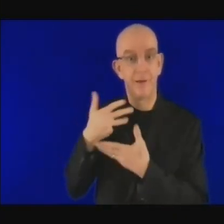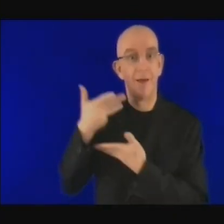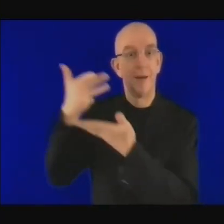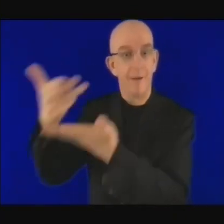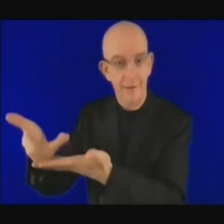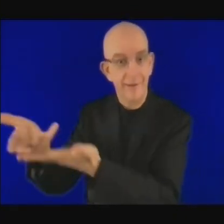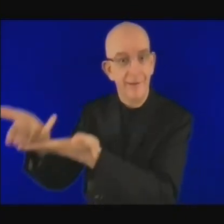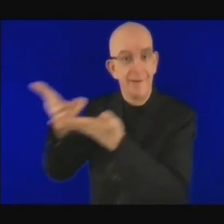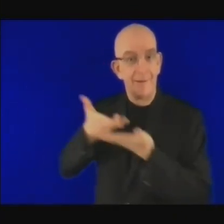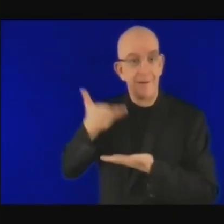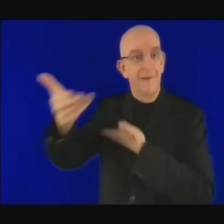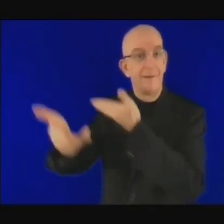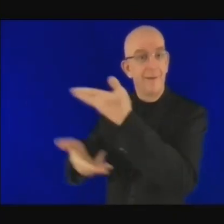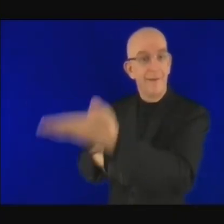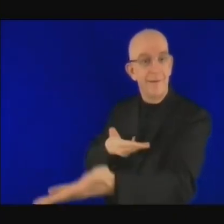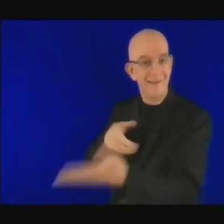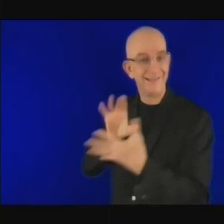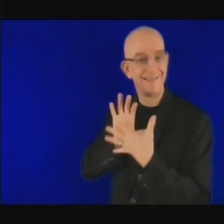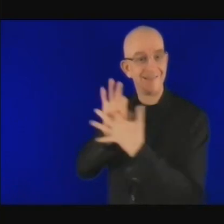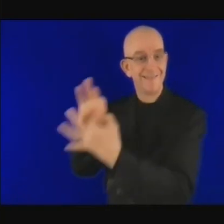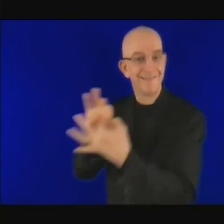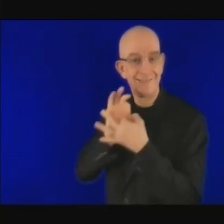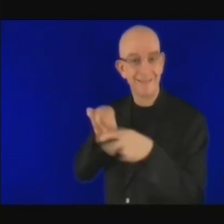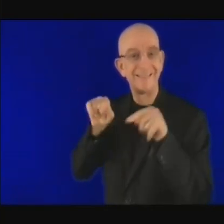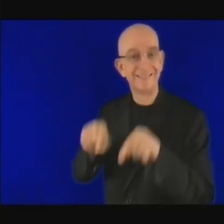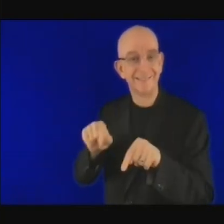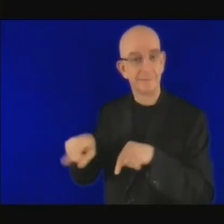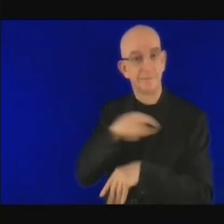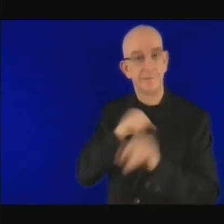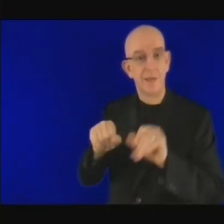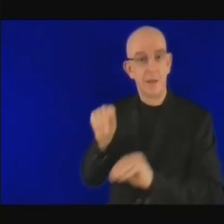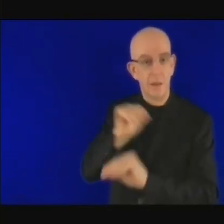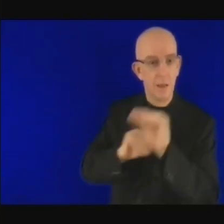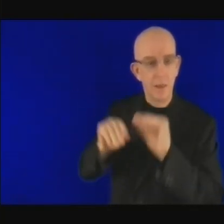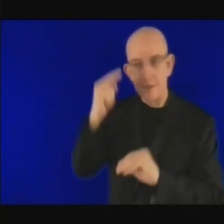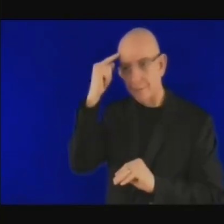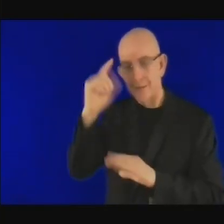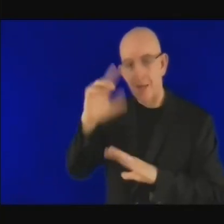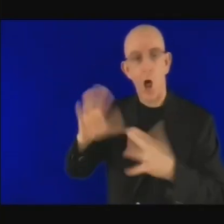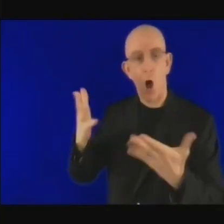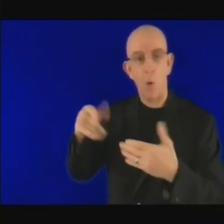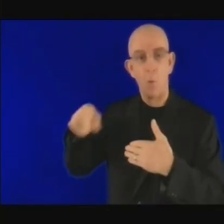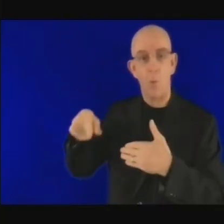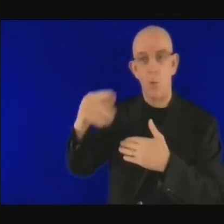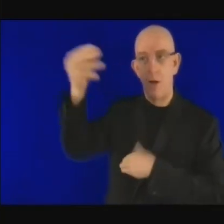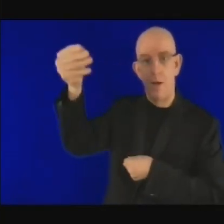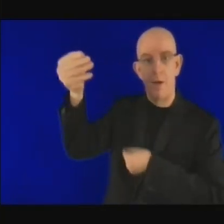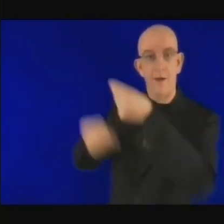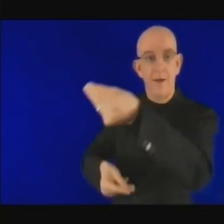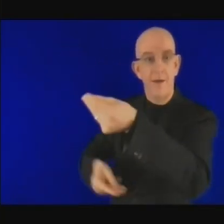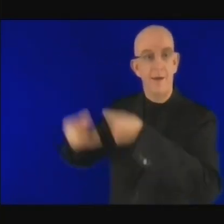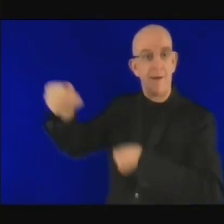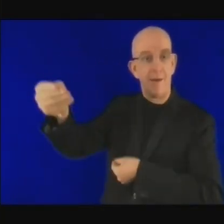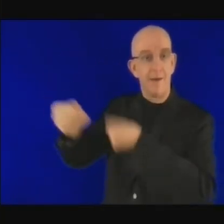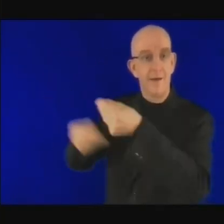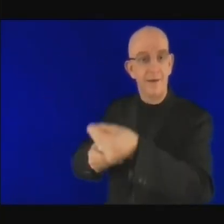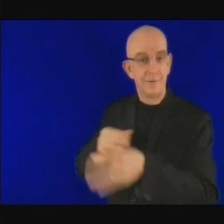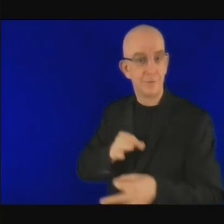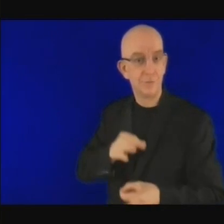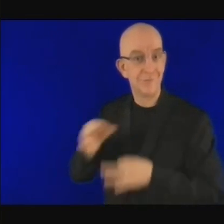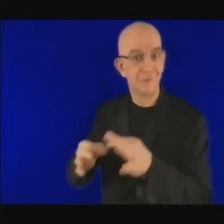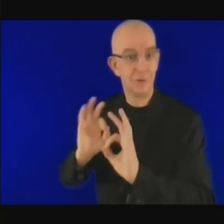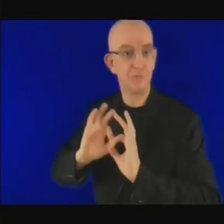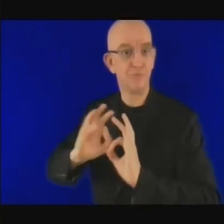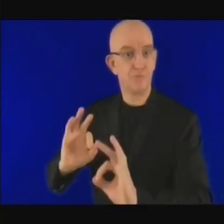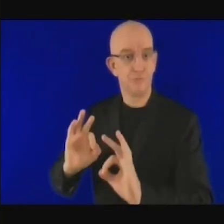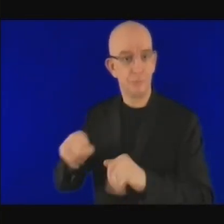pour aller au-delà de cette adaptation au niveau national et pour cela, il nous faut voir quels sont les